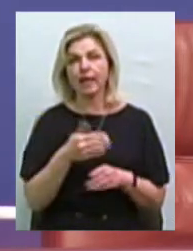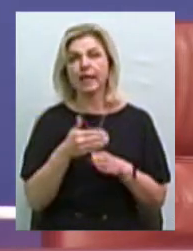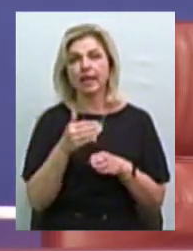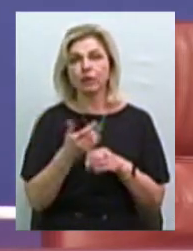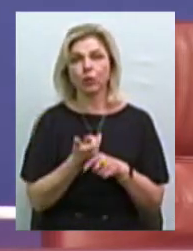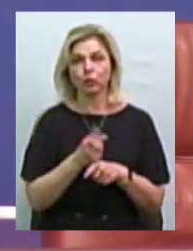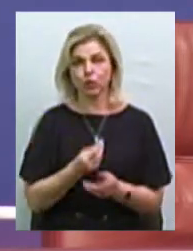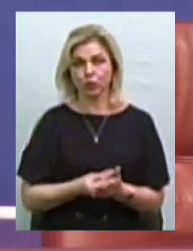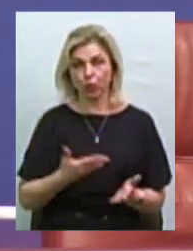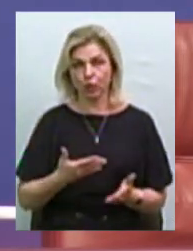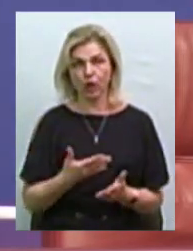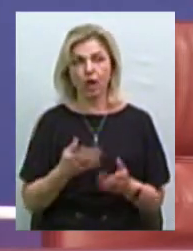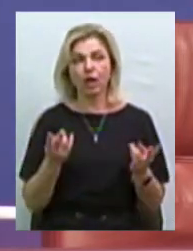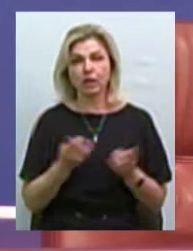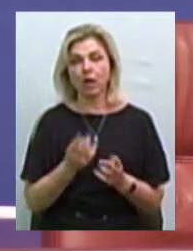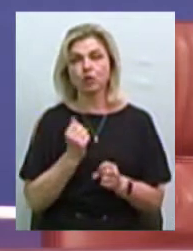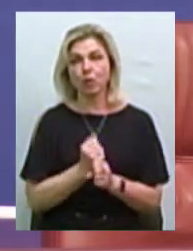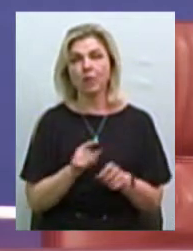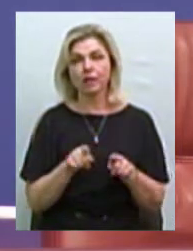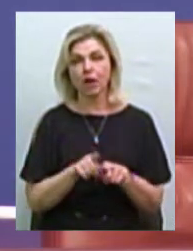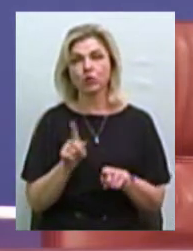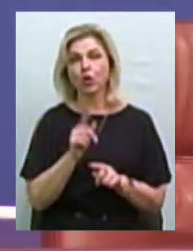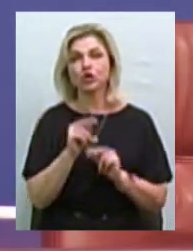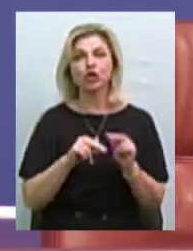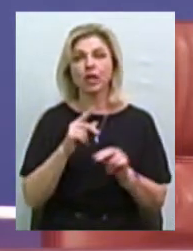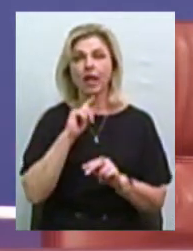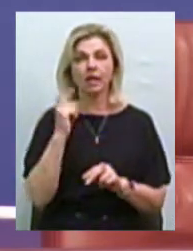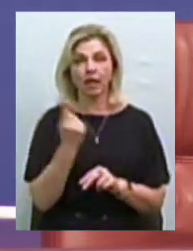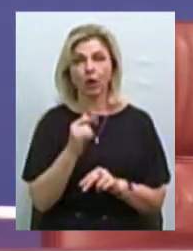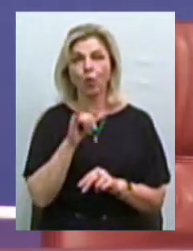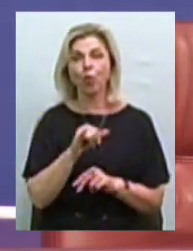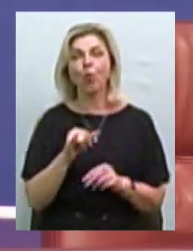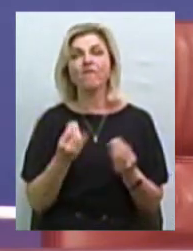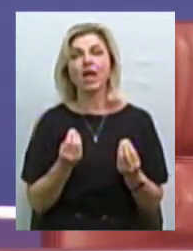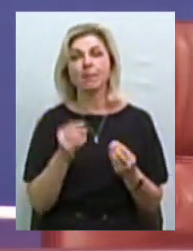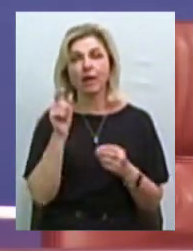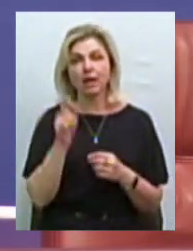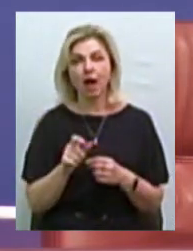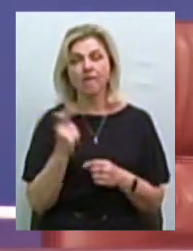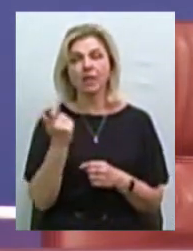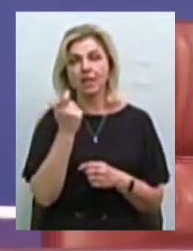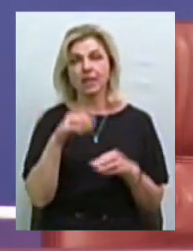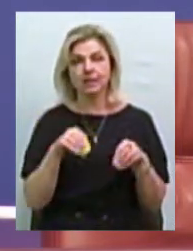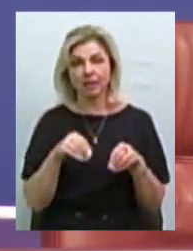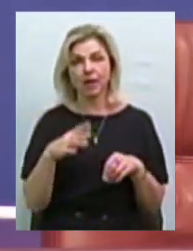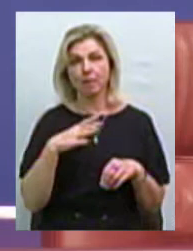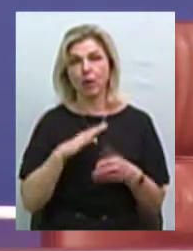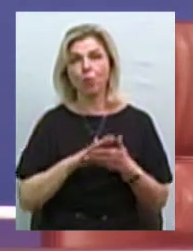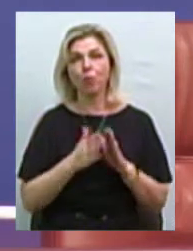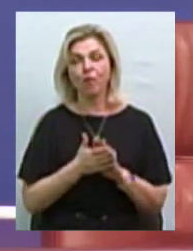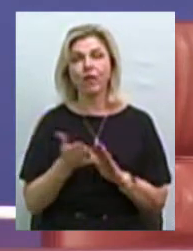дуже дорогі. Тому нам потрібно зробити так, щоб через рік у фермера, у власника землі, були умови